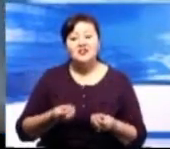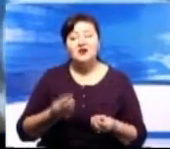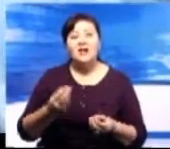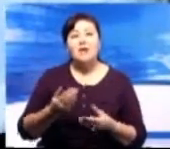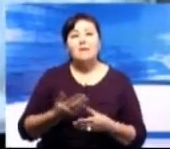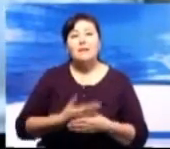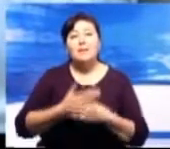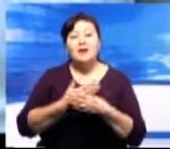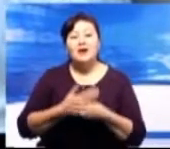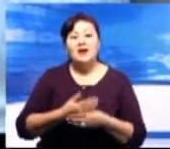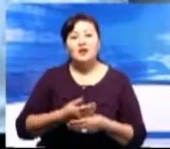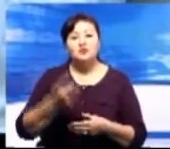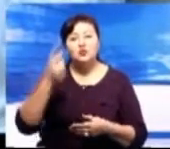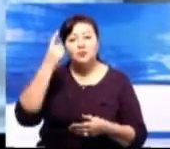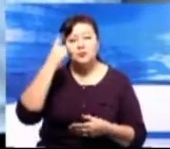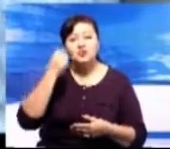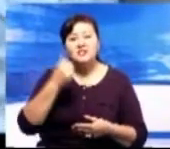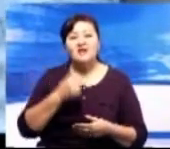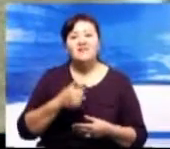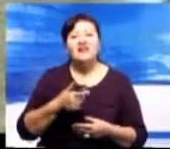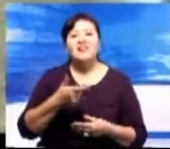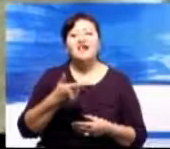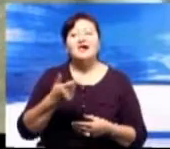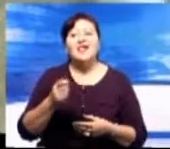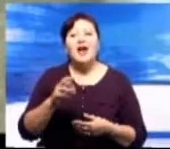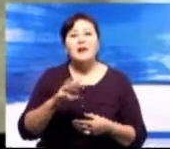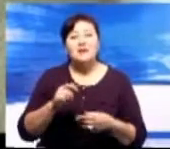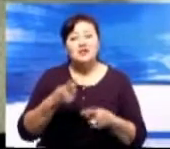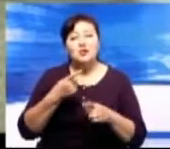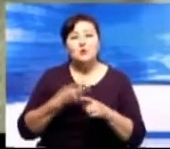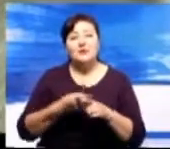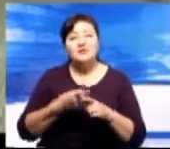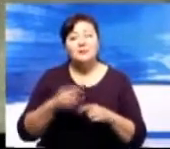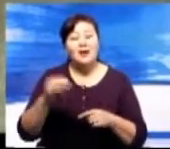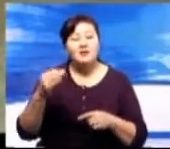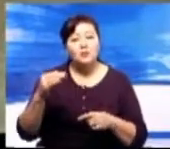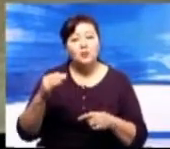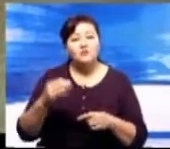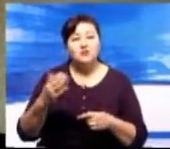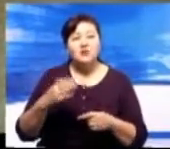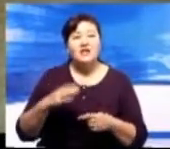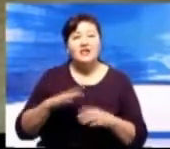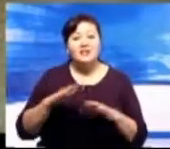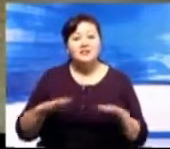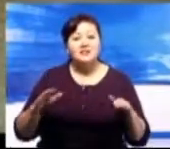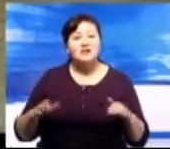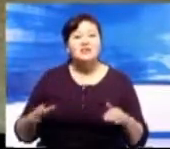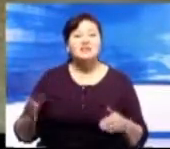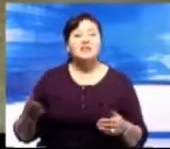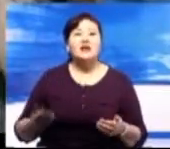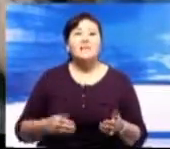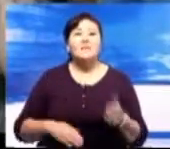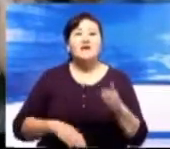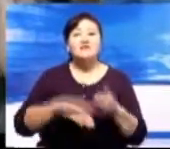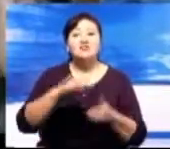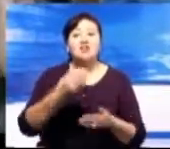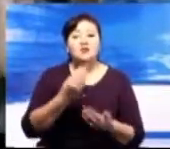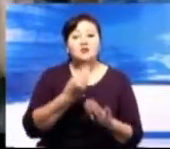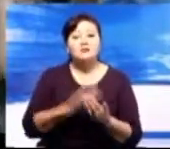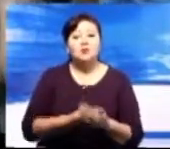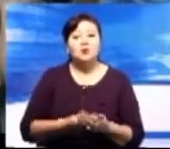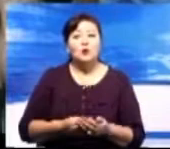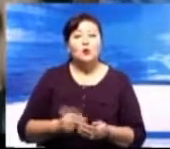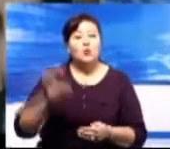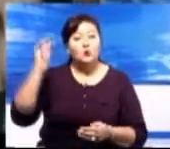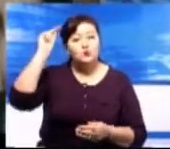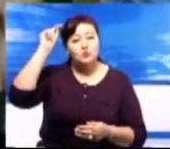таких фундаментальных предметов, как математика, геометрия и даже физика. Дети повышают свою успеваемость и улучшают показатели в учебе. Надо